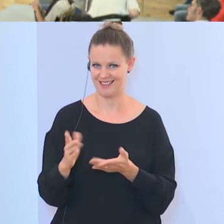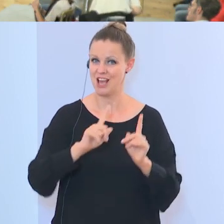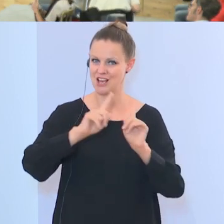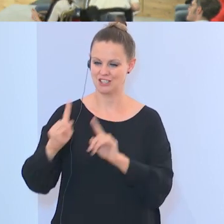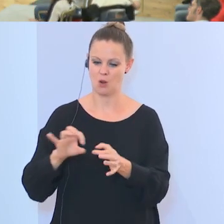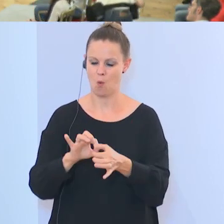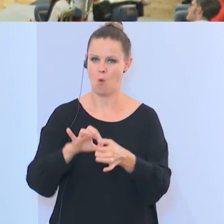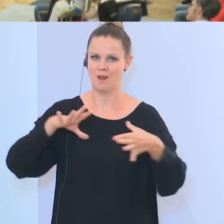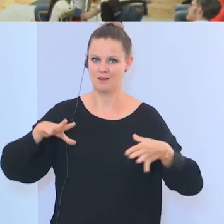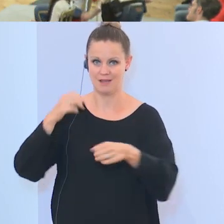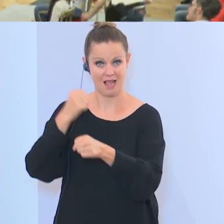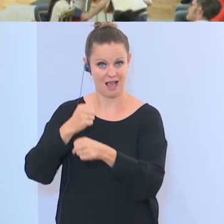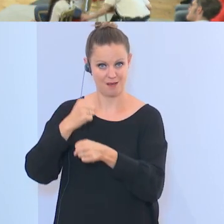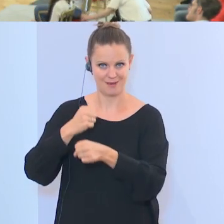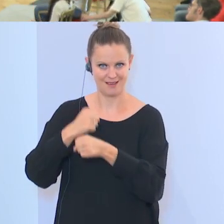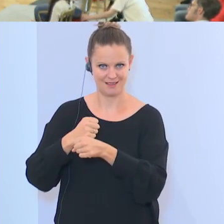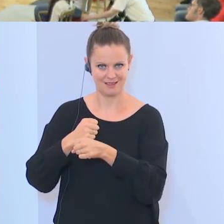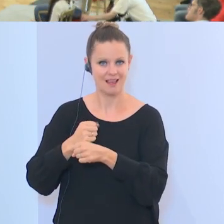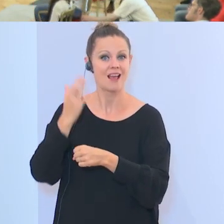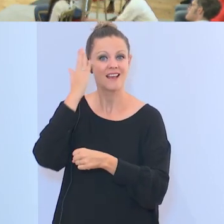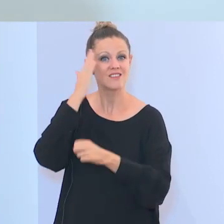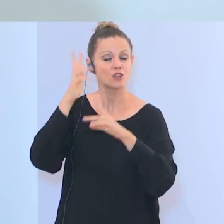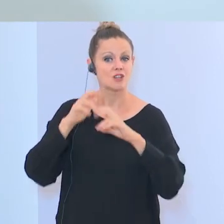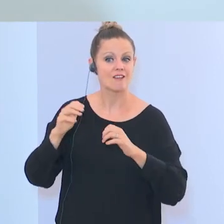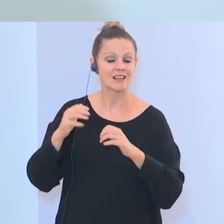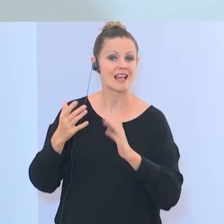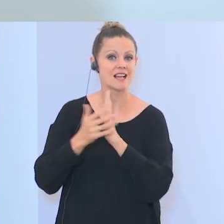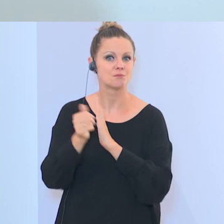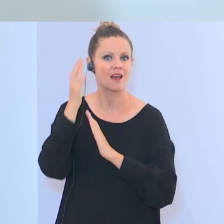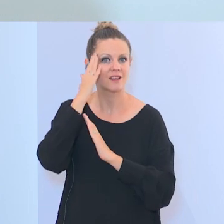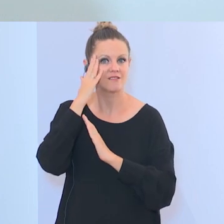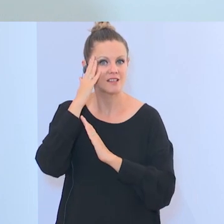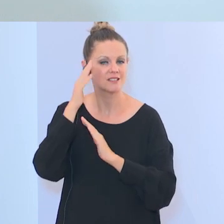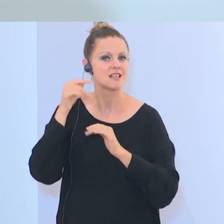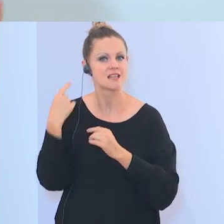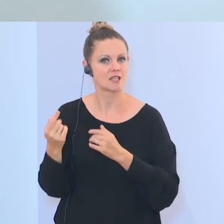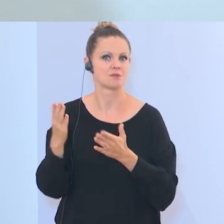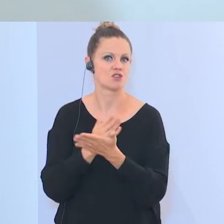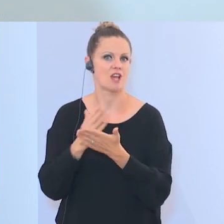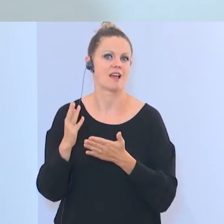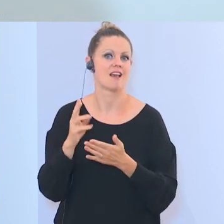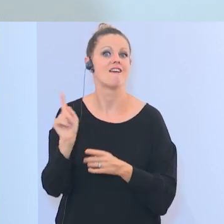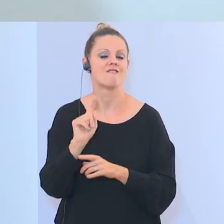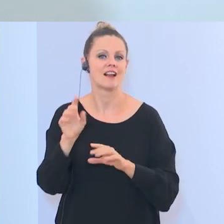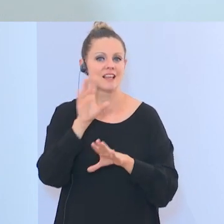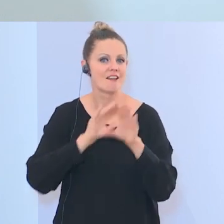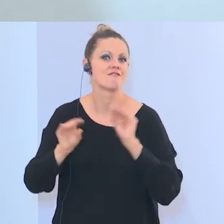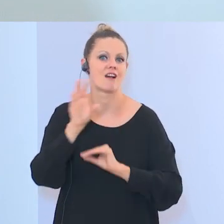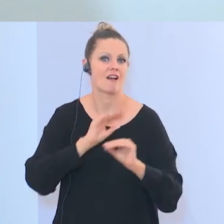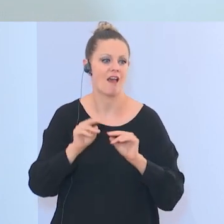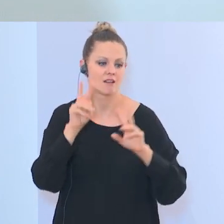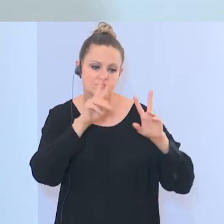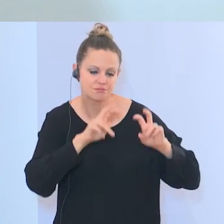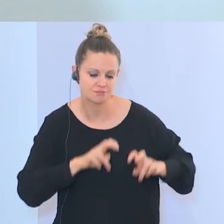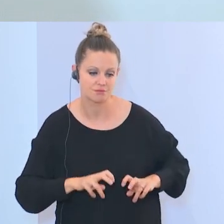soll unabhängig arbeiten und die Stelle wird aufgrund von wissenschaftlicher Expertise entscheiden, auch welche Vereine hier unter die Lupe genommen werden. Aus meiner Integrationserfahrung